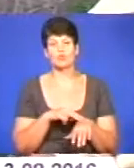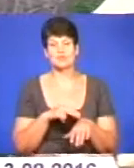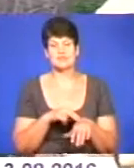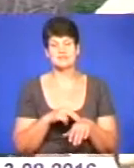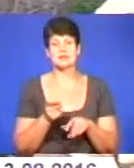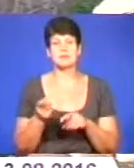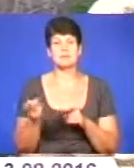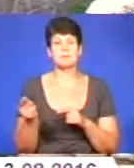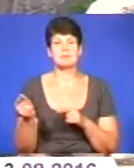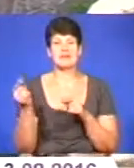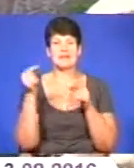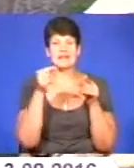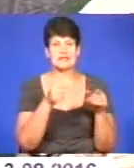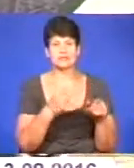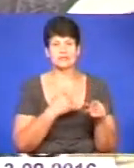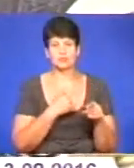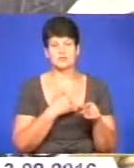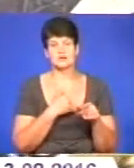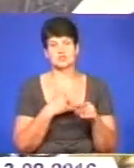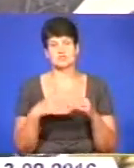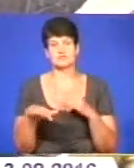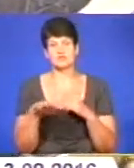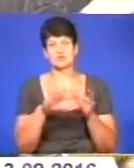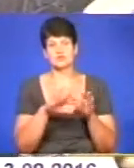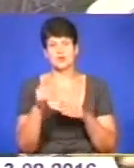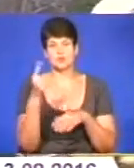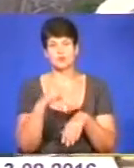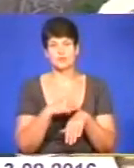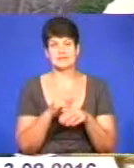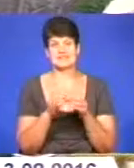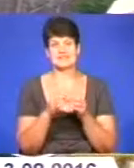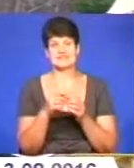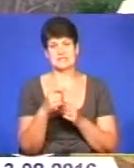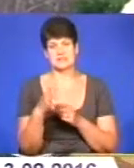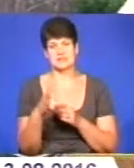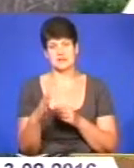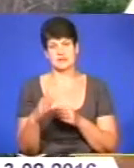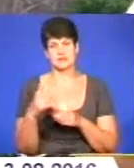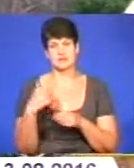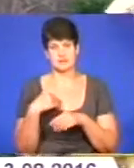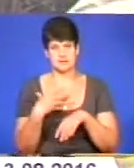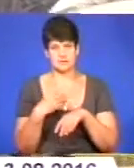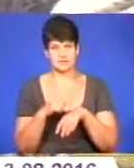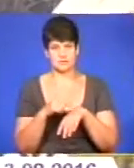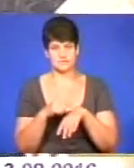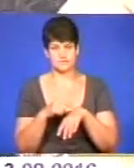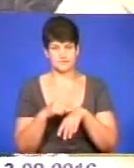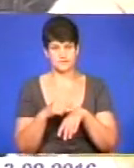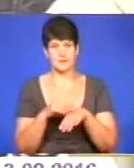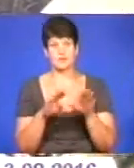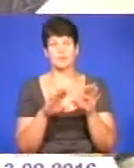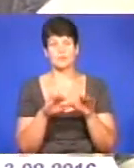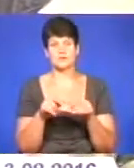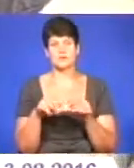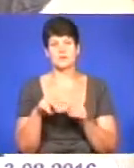нашому дворі, пройшло одна година десять хвилин. Це я засік на своєму годиннику. Пізніше поліція